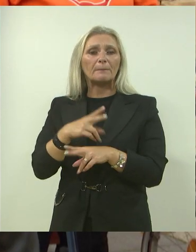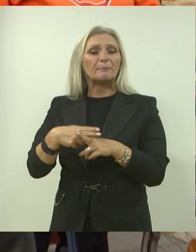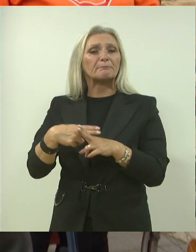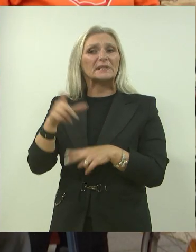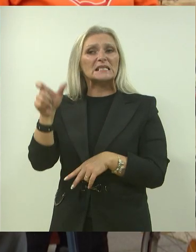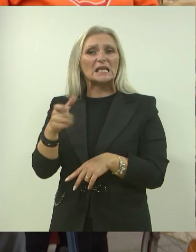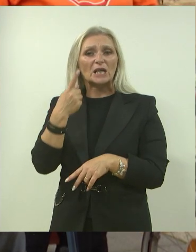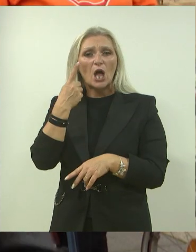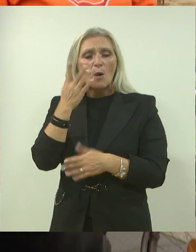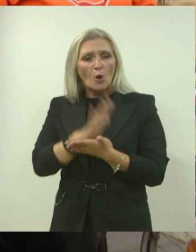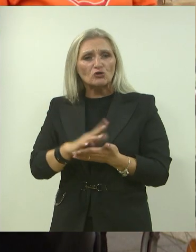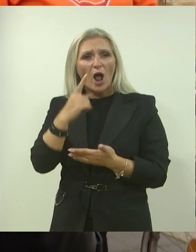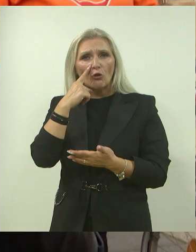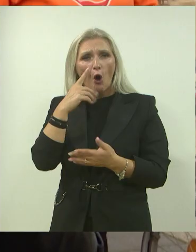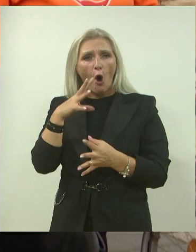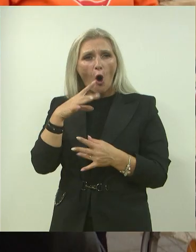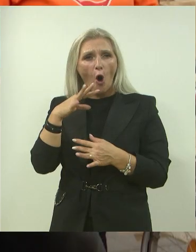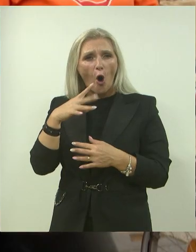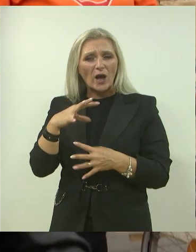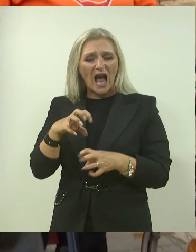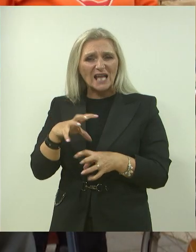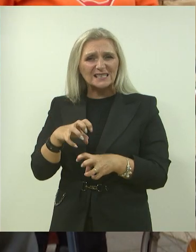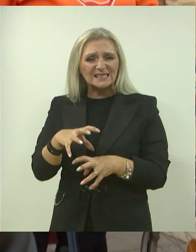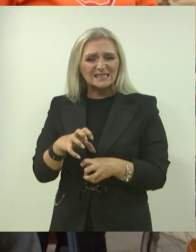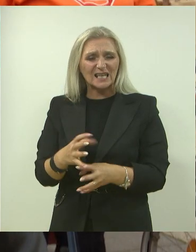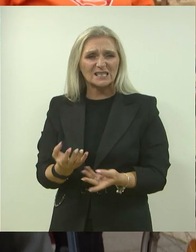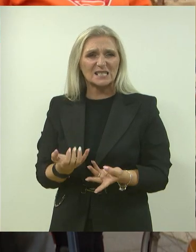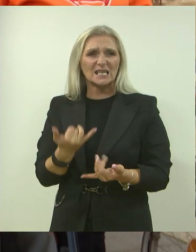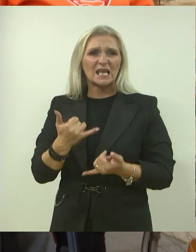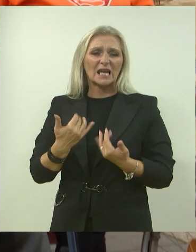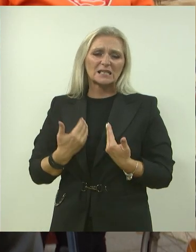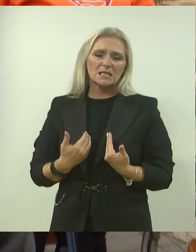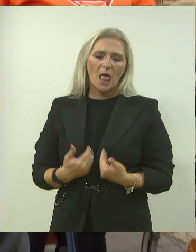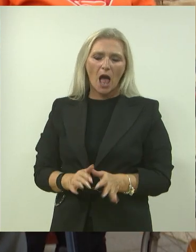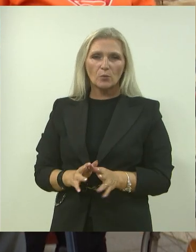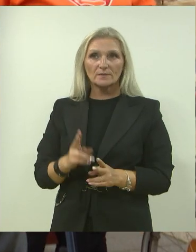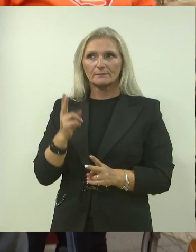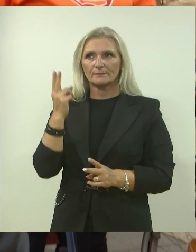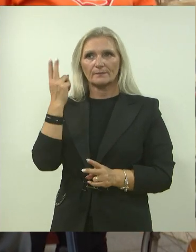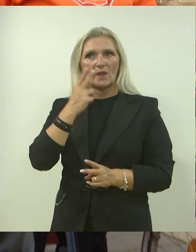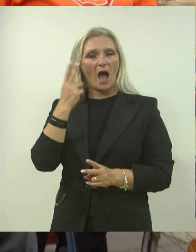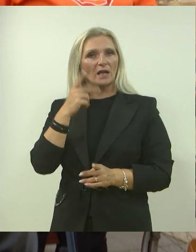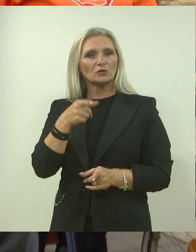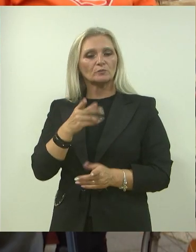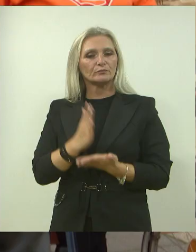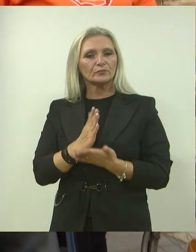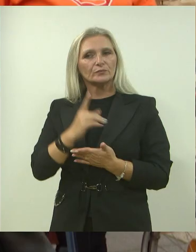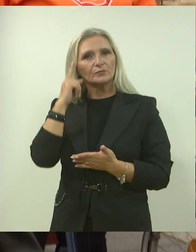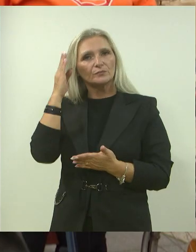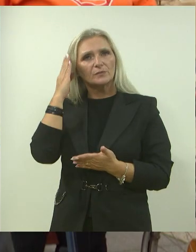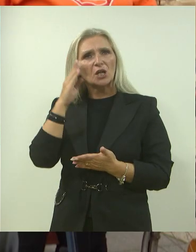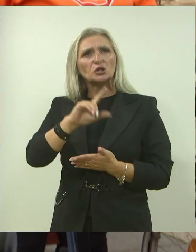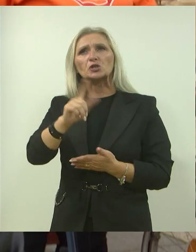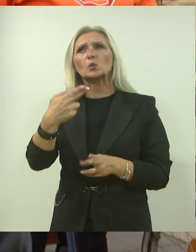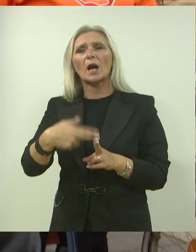u nogama. Dakle, to je ili slabost ili trnci u nogama. Naravno da se često razmišlja o nekakoj